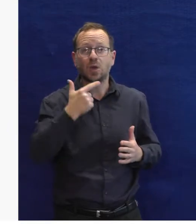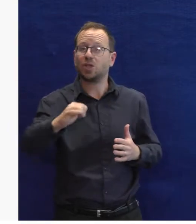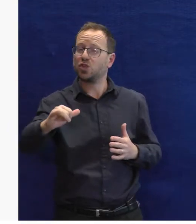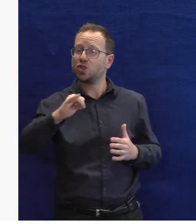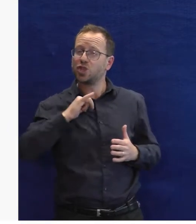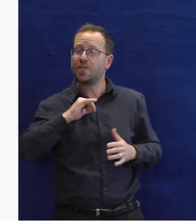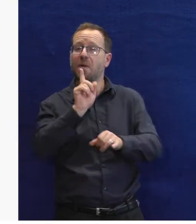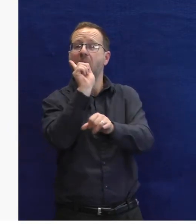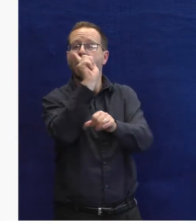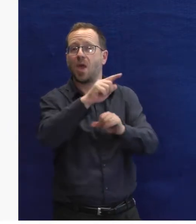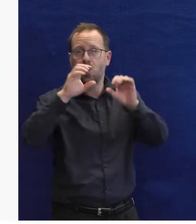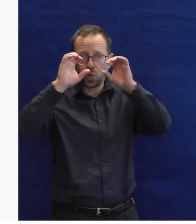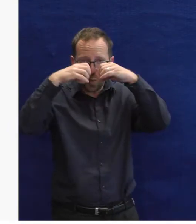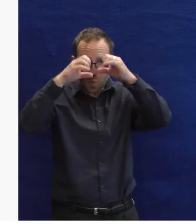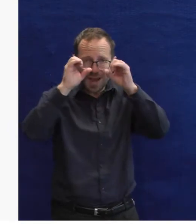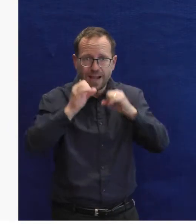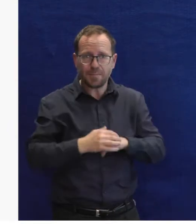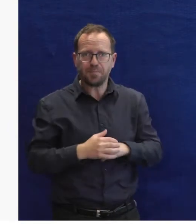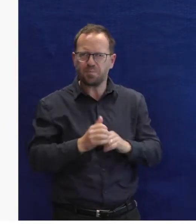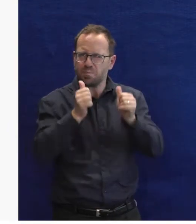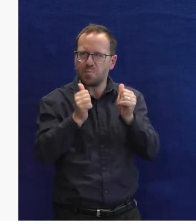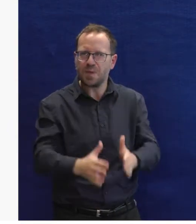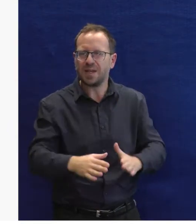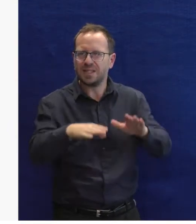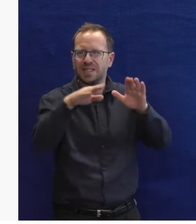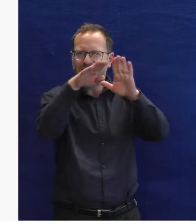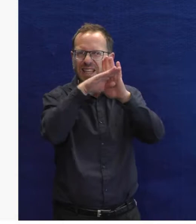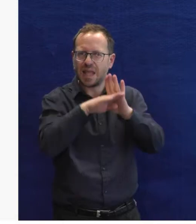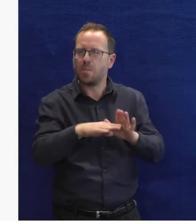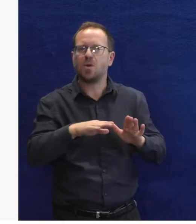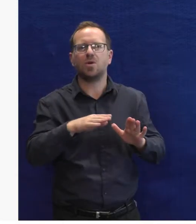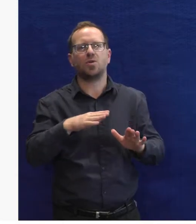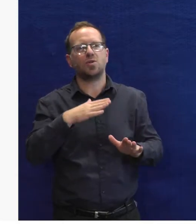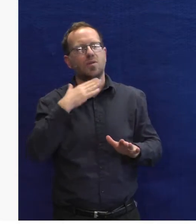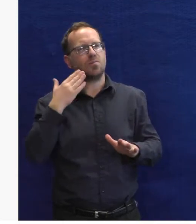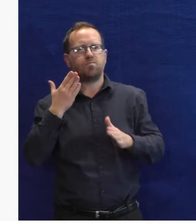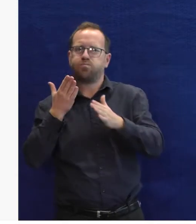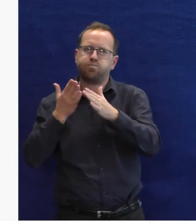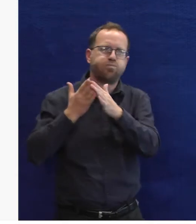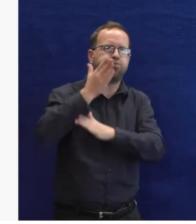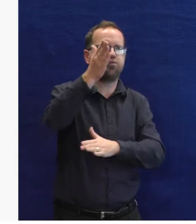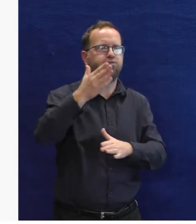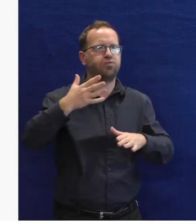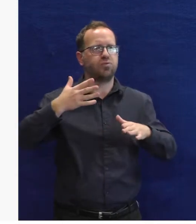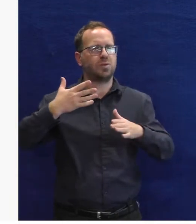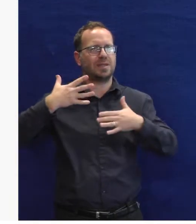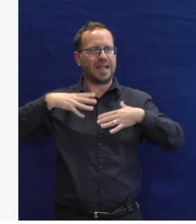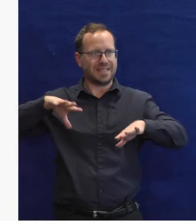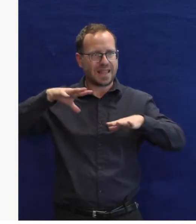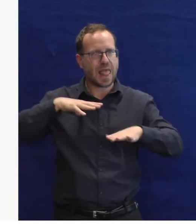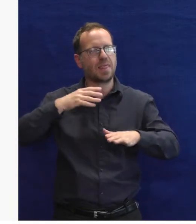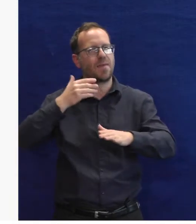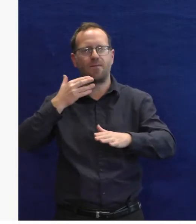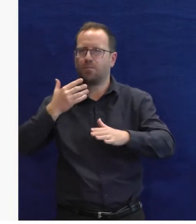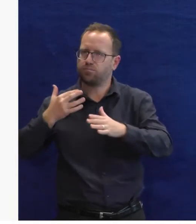vznikl Google. Spousta lidí má spojen seznam s hledáním. Ta firma udělala velký krok